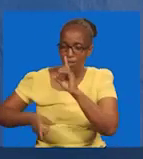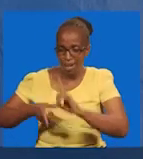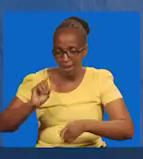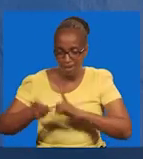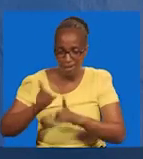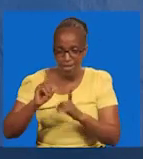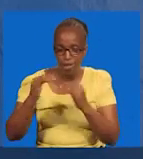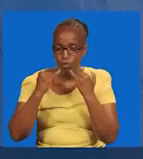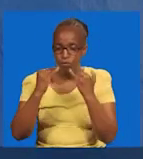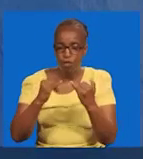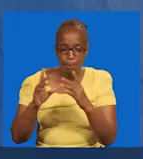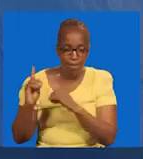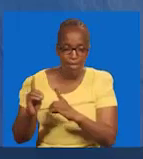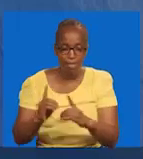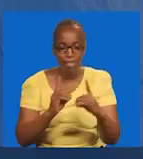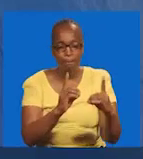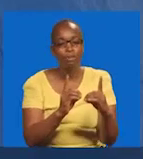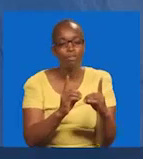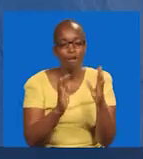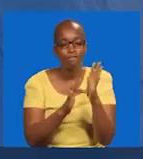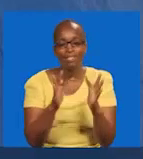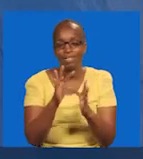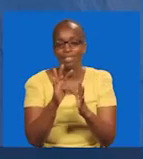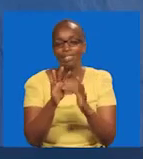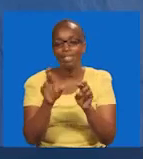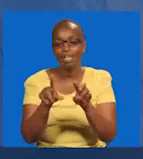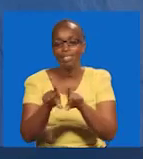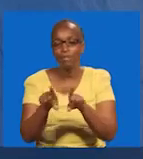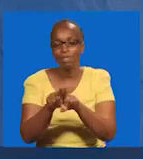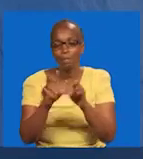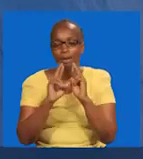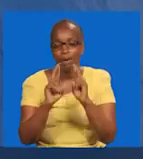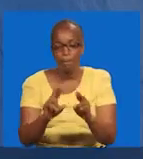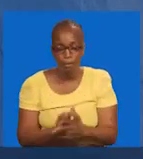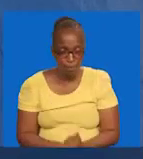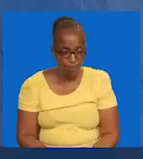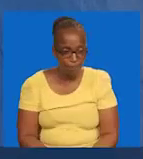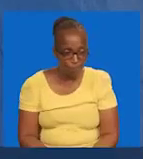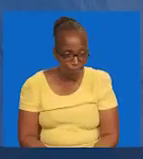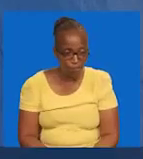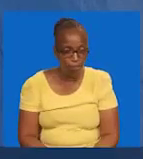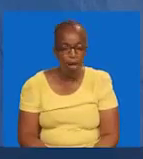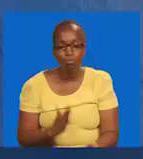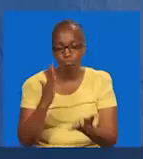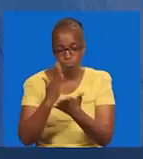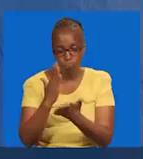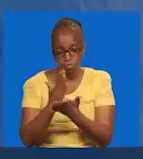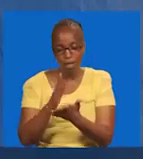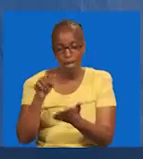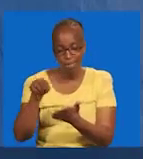wakaenda mbio, kuwaelesa wanavunzi, abari hiso. Bwana yesu wasifiwe. Hakika,